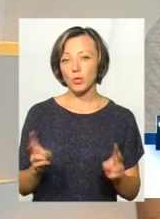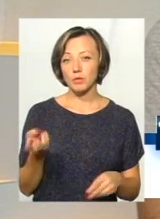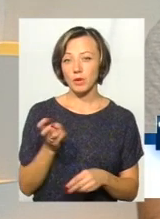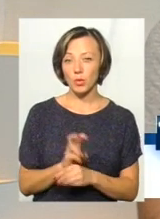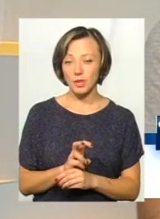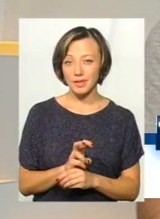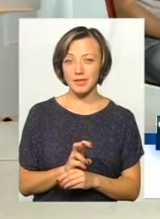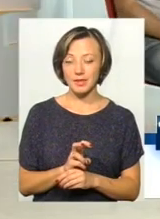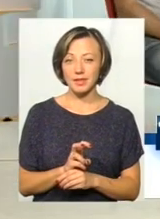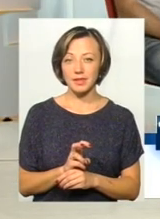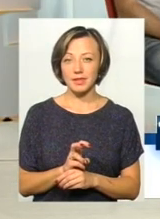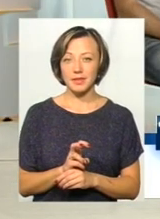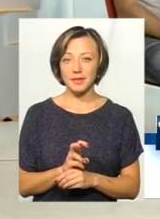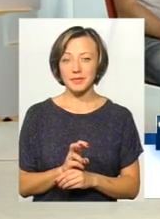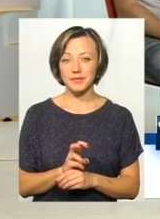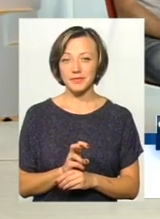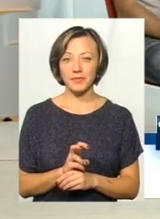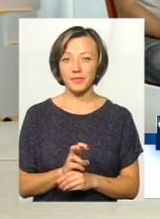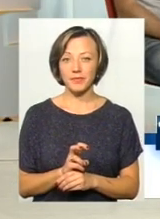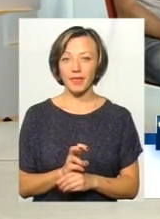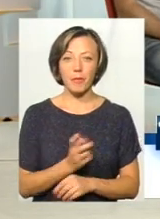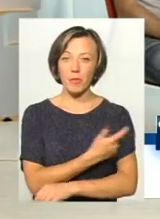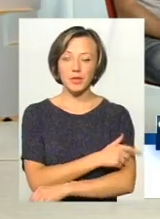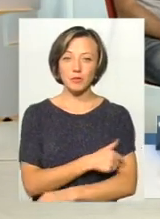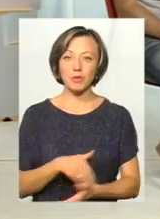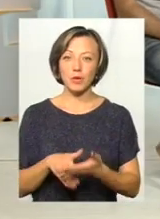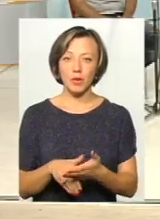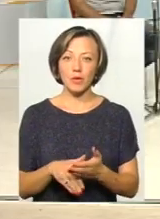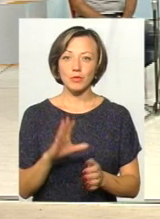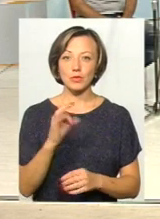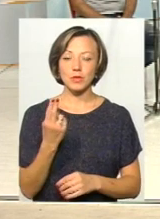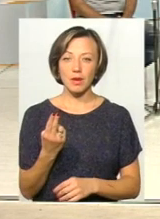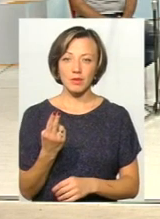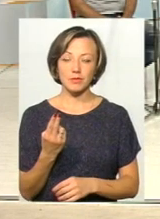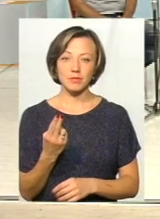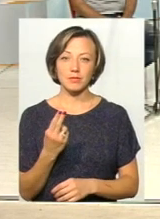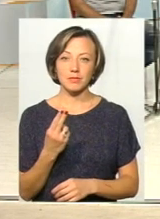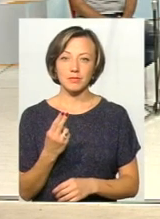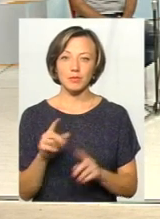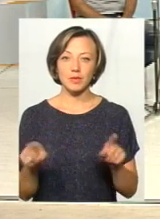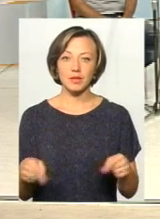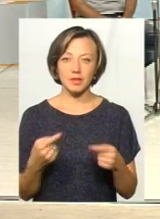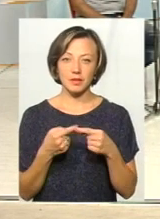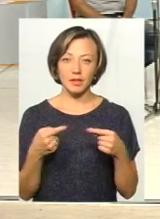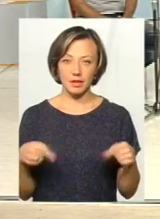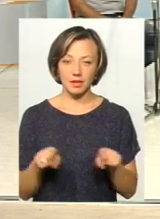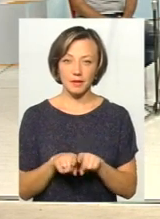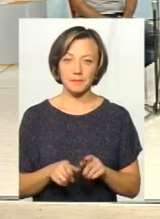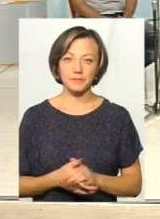Хтось приходить не так по медичну допомогу, як по соціальну реабілітацію, такі є.